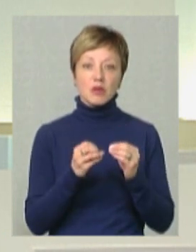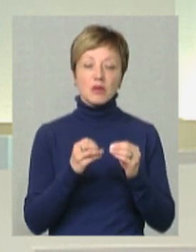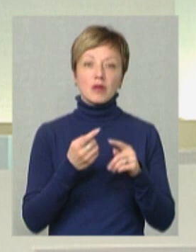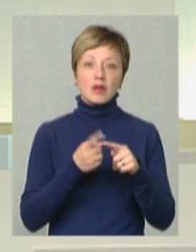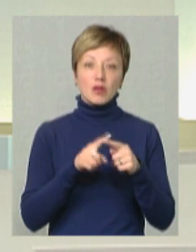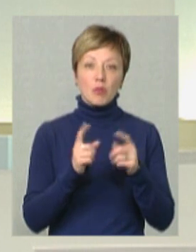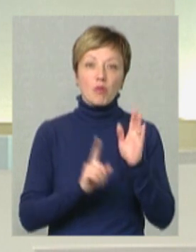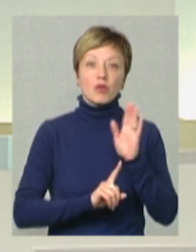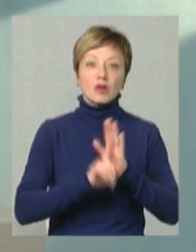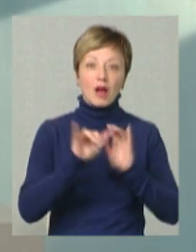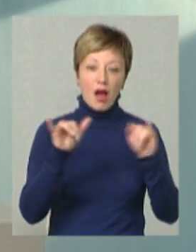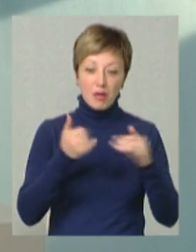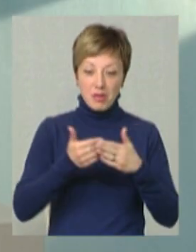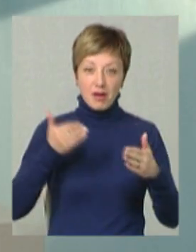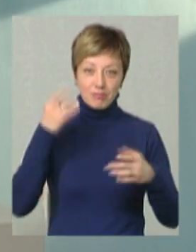повітря і так далі.